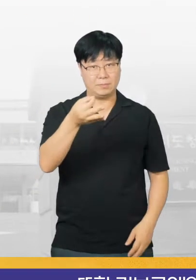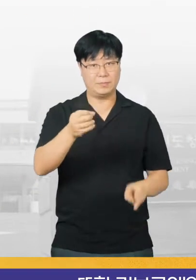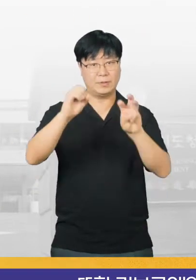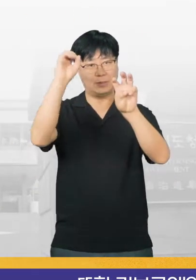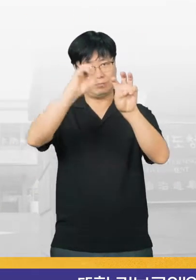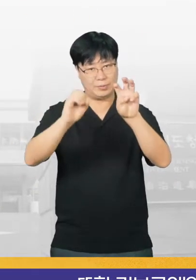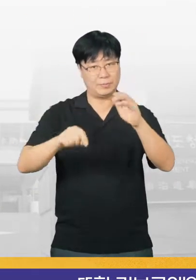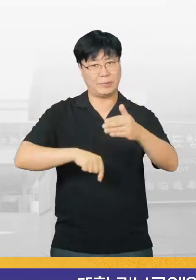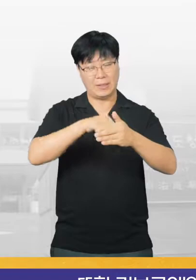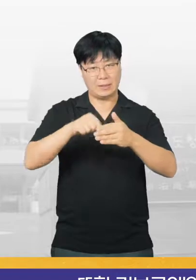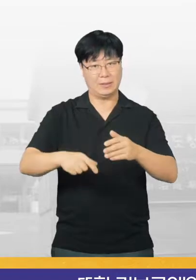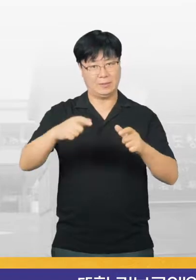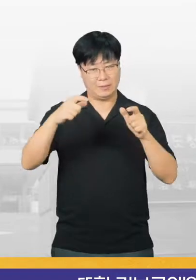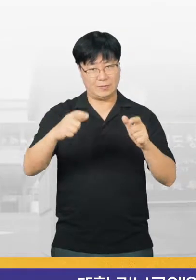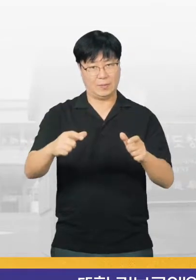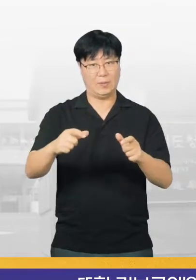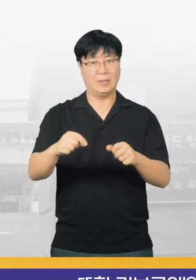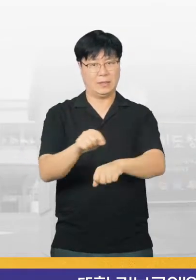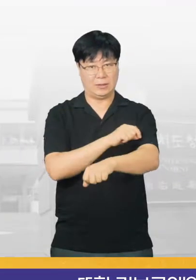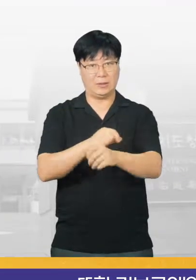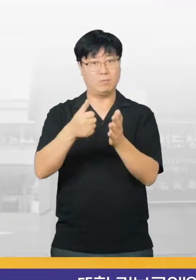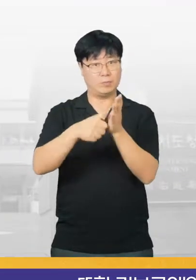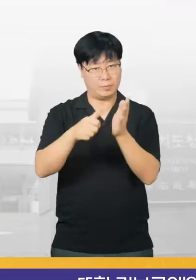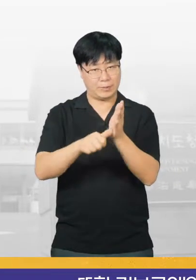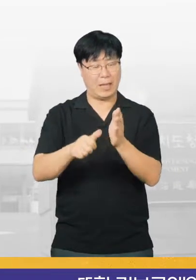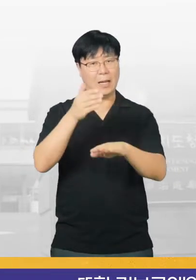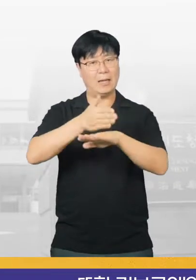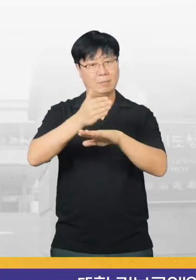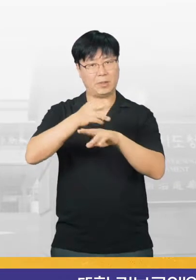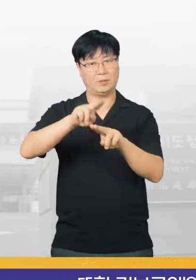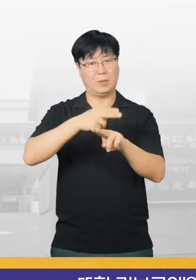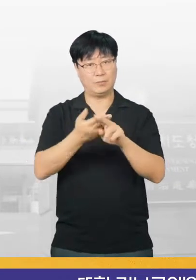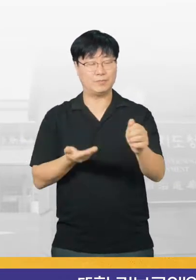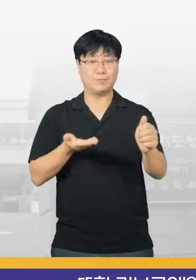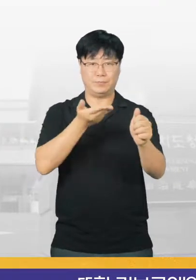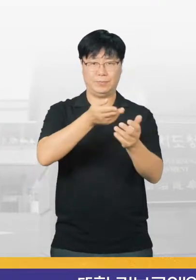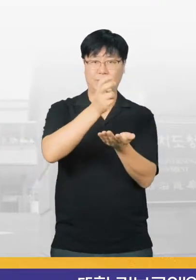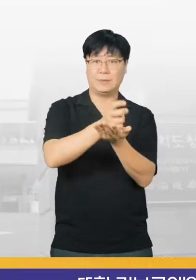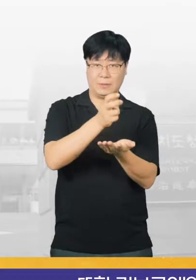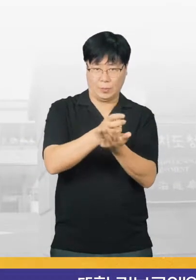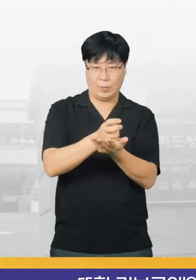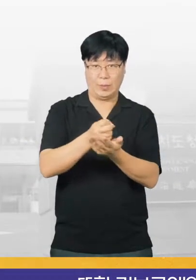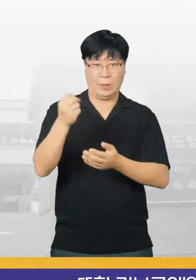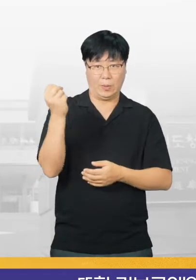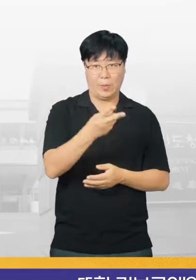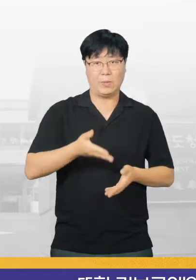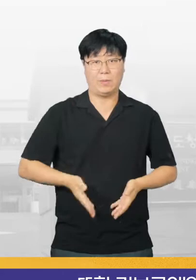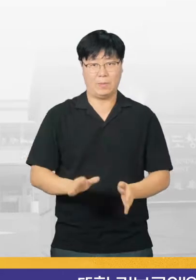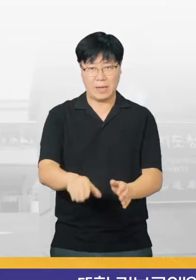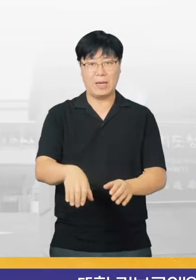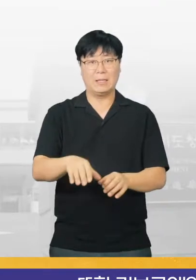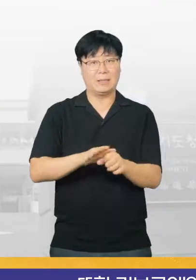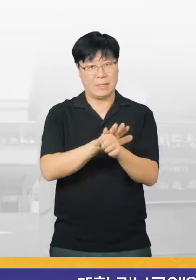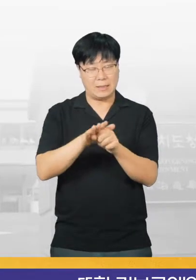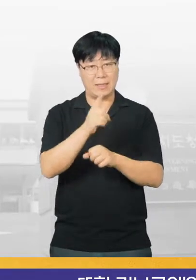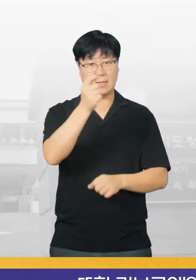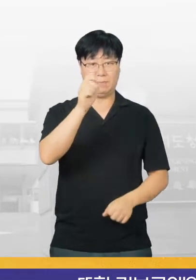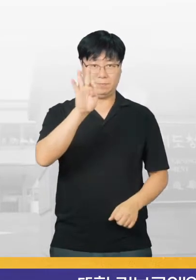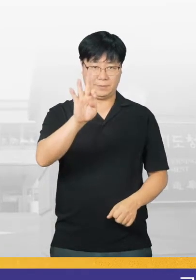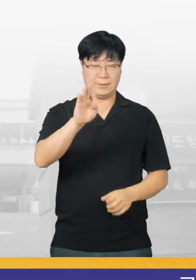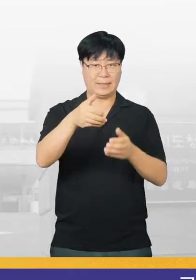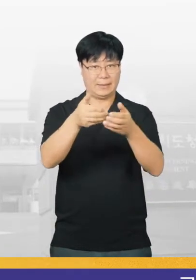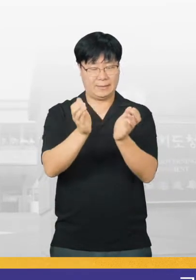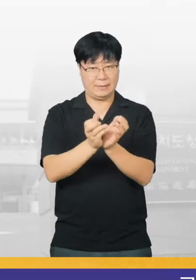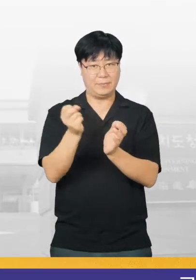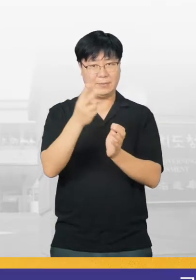또한 기부금액의 30% 범위 내에서 지역 특산품 등의 담내품을 제공하는 제도입니다.